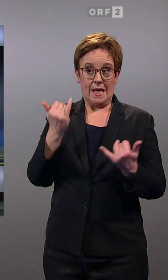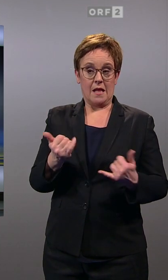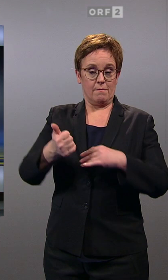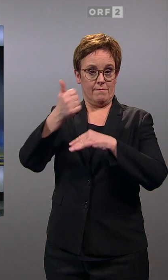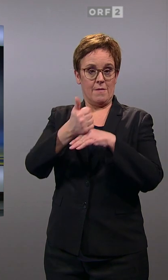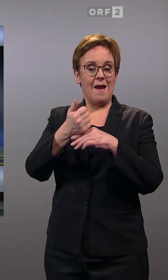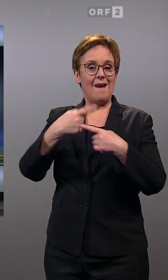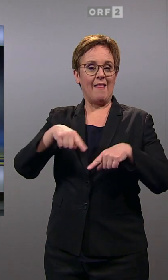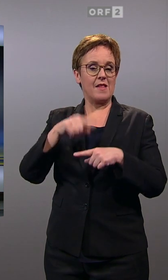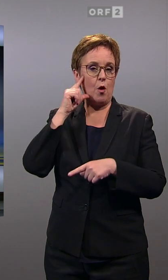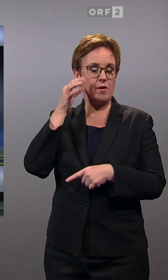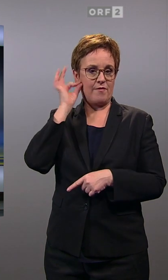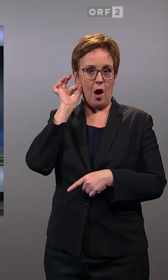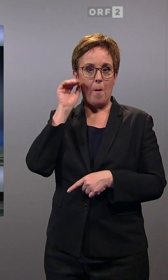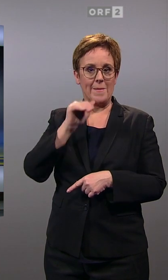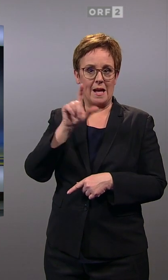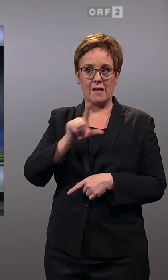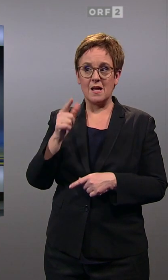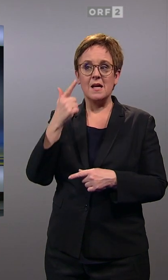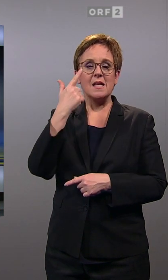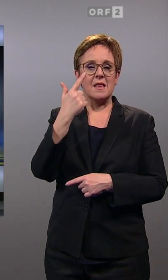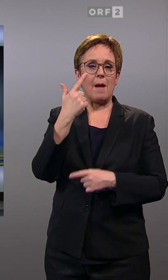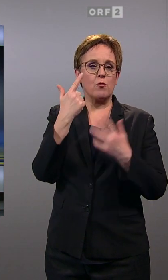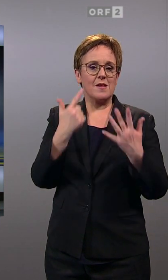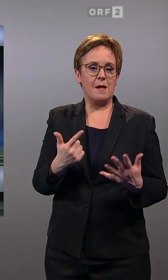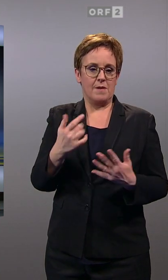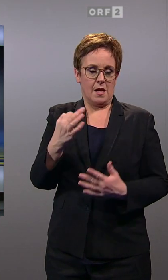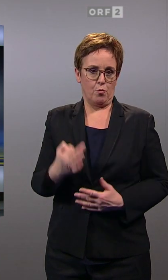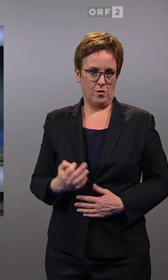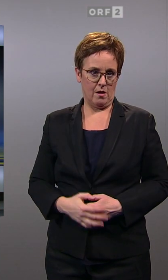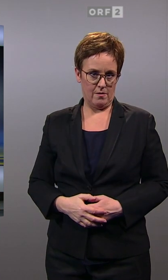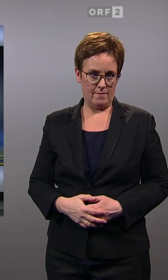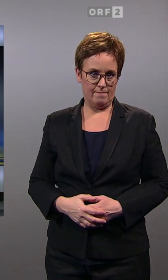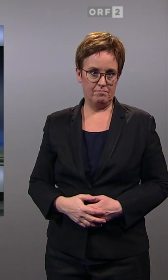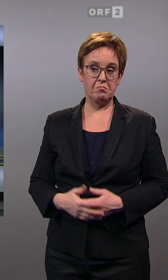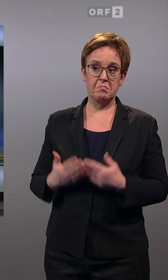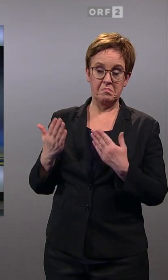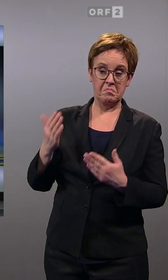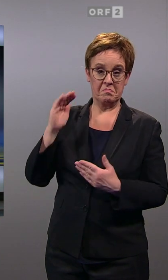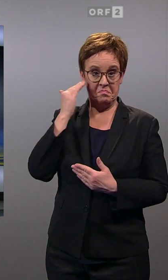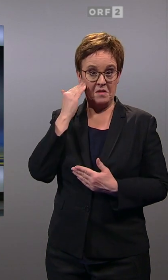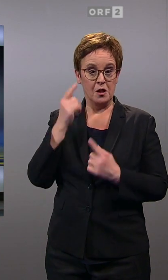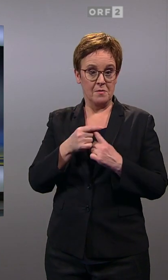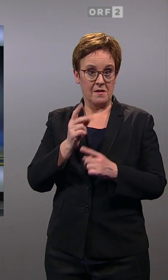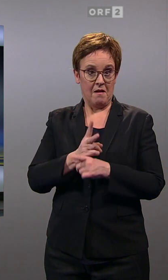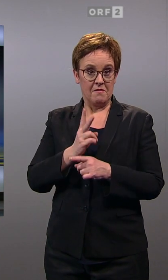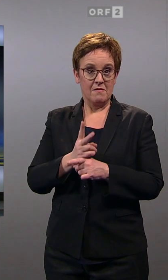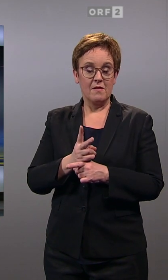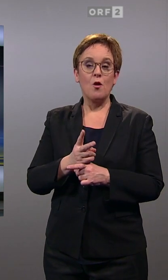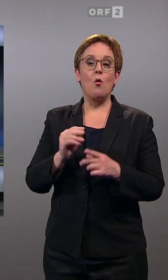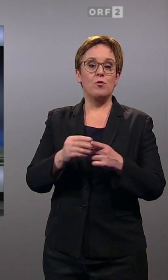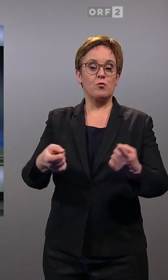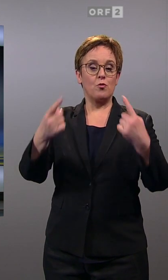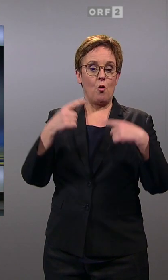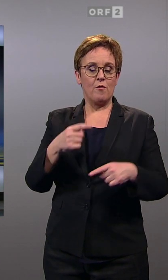Landeshauptfrau Johanna Mikl-Leitner mit 72 Prozent. Soweit also zur Bekanntheit der Spitzenkandidaten. Und eine weitere